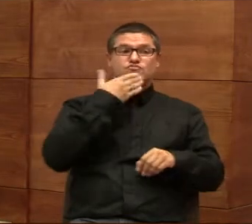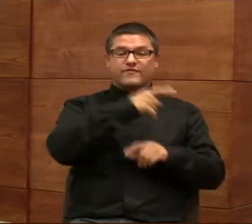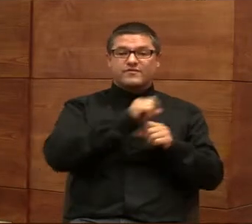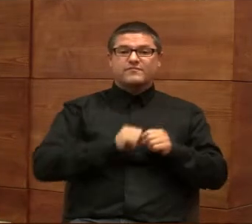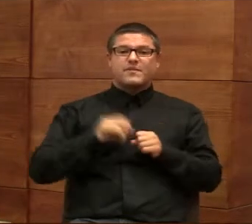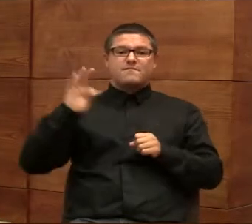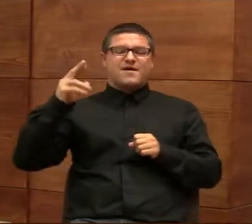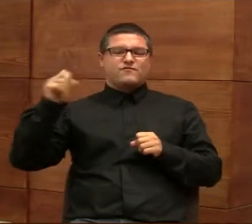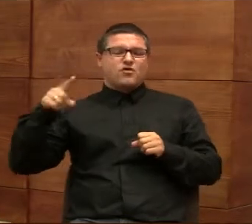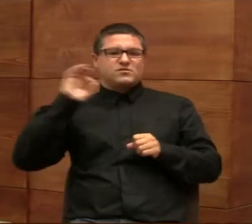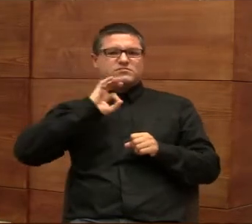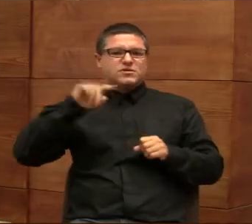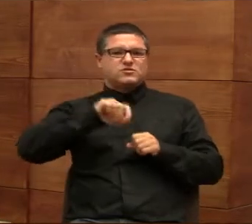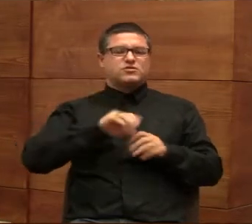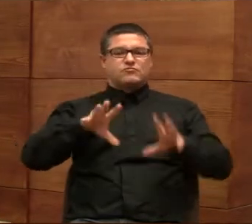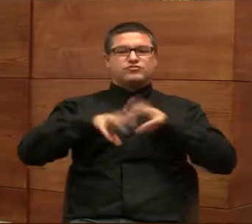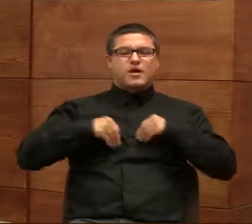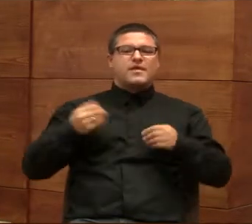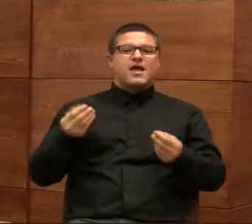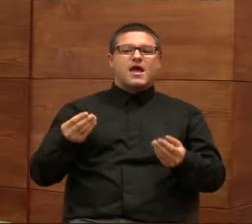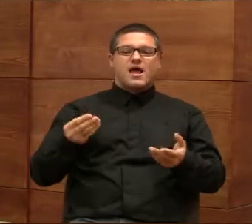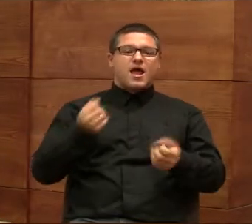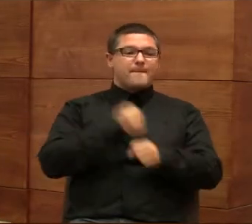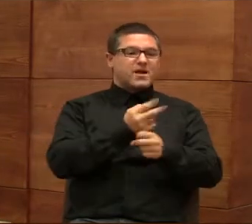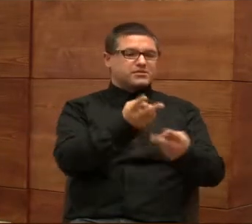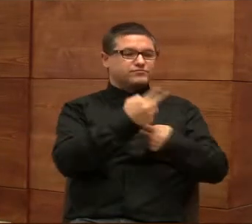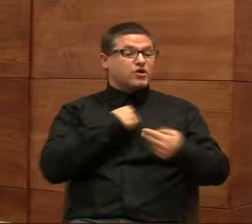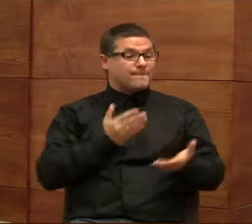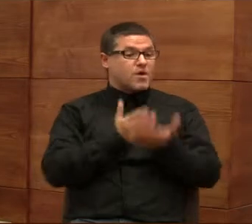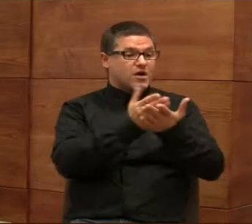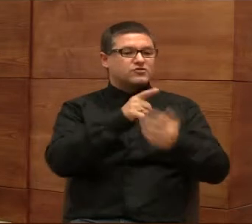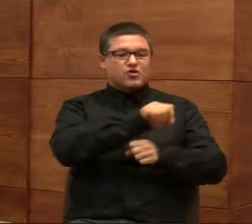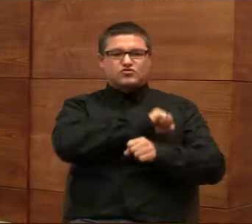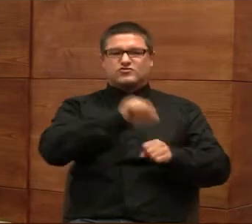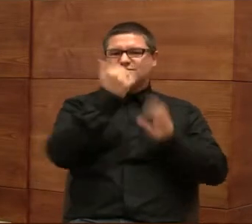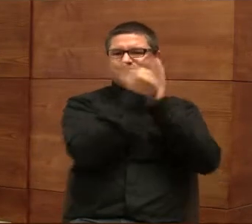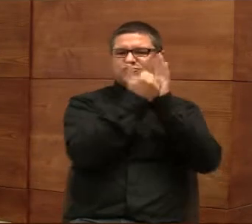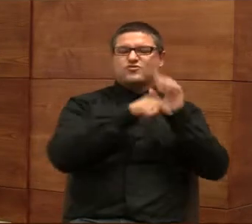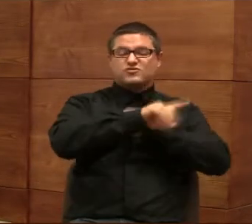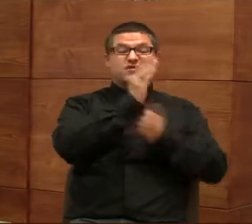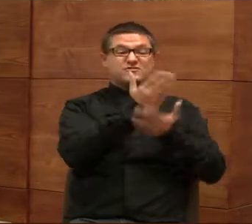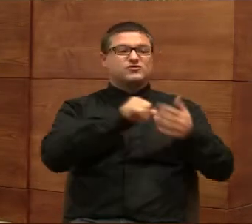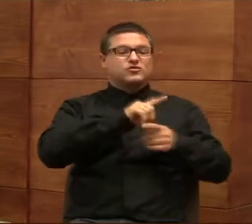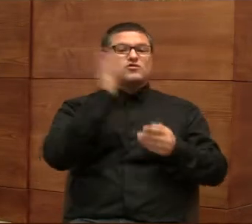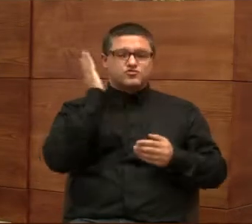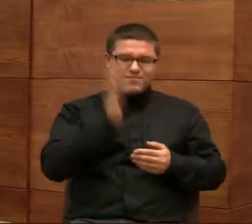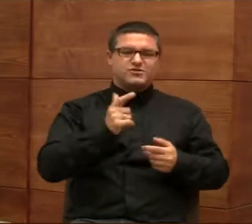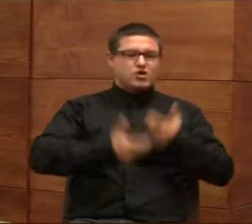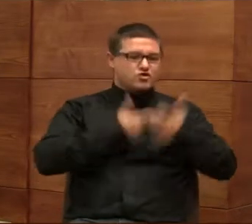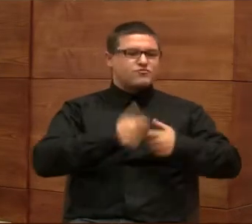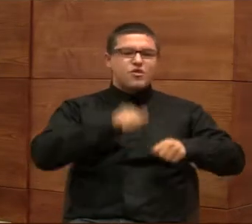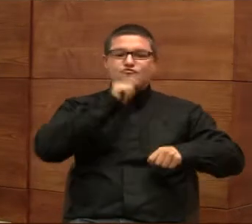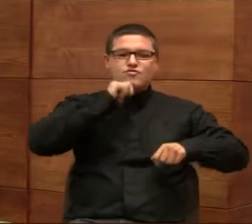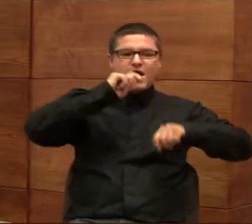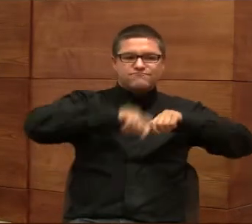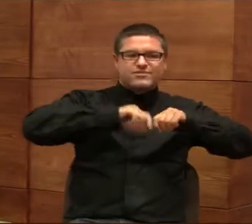-owskim, dotyczącym zatrudnienia wspomnianego, już ta klasyfikacja jest elementem, który będzie testowany, ćwiczony w praktyce.